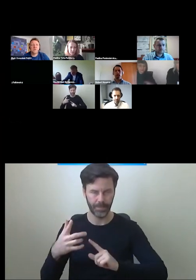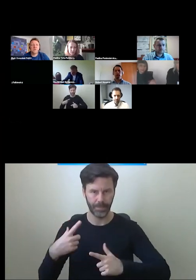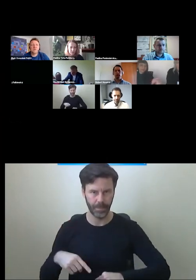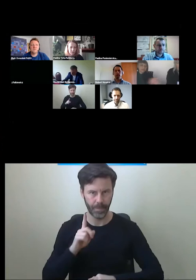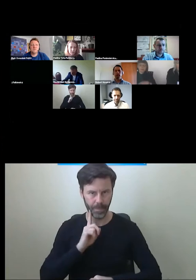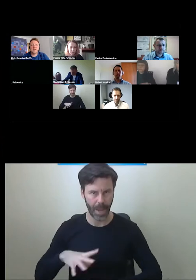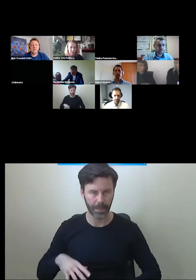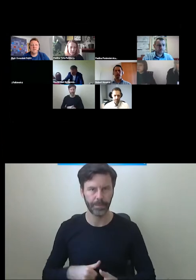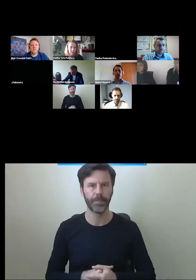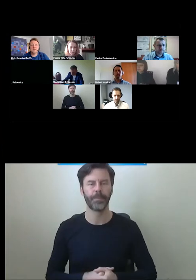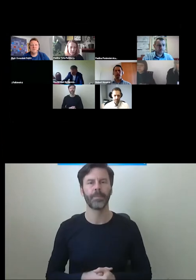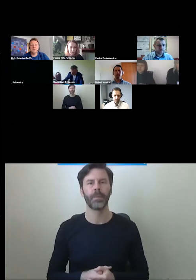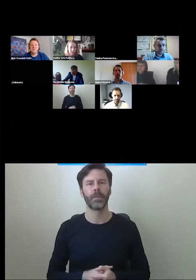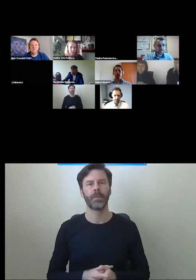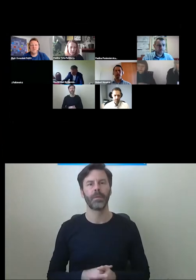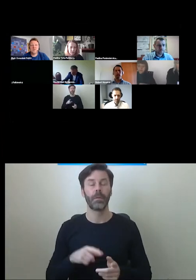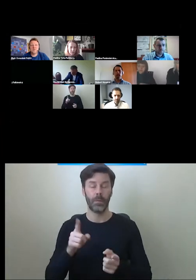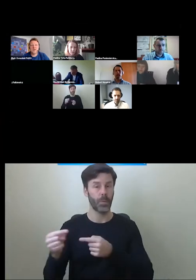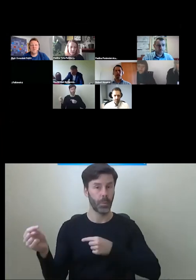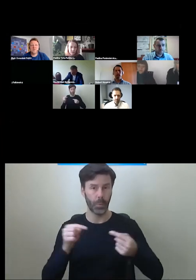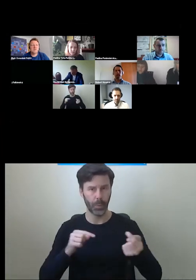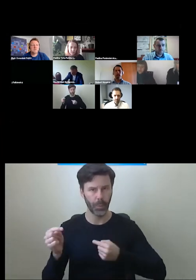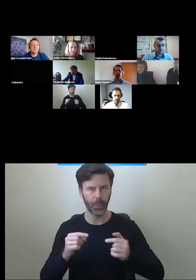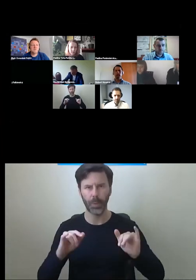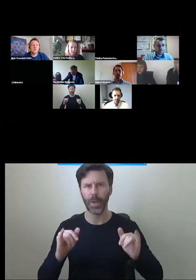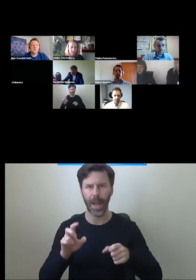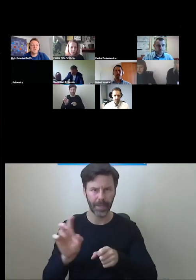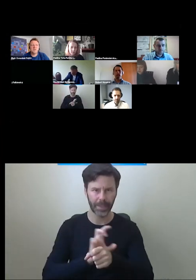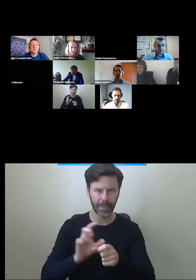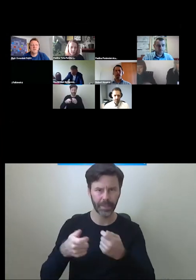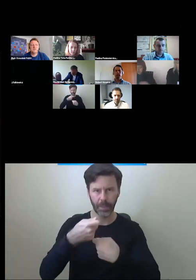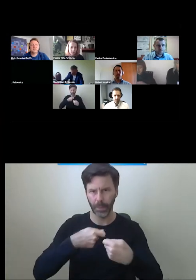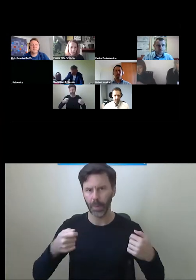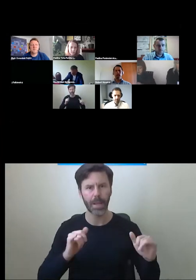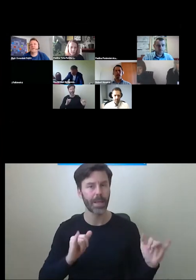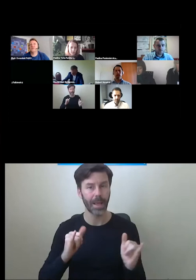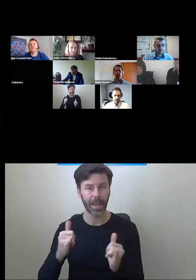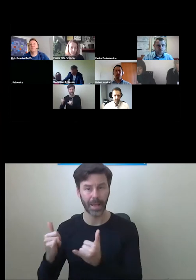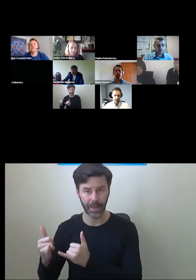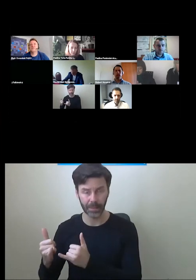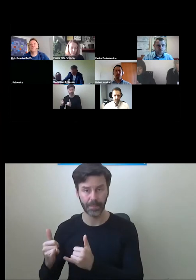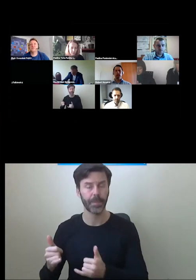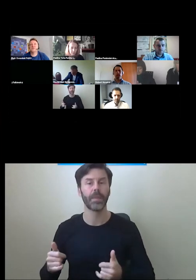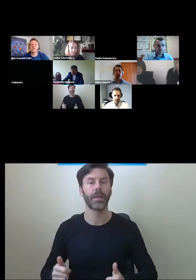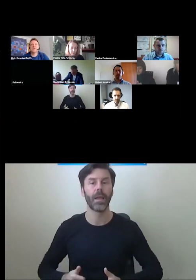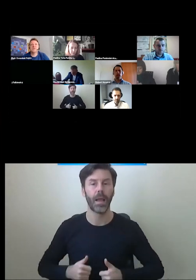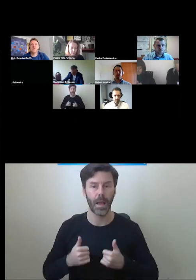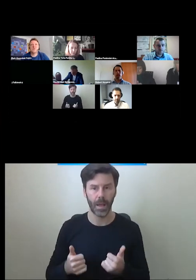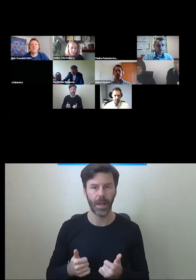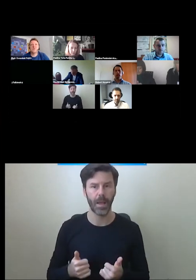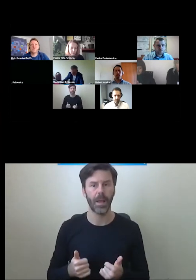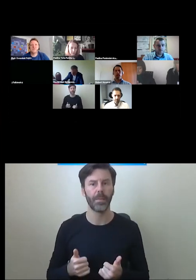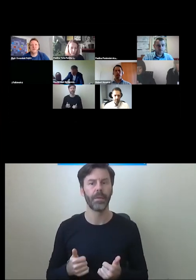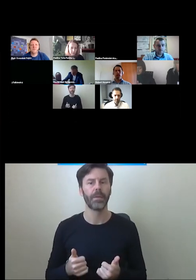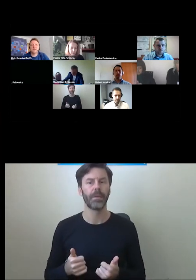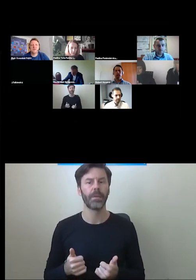o rozwiązaniach technicznych, o rozwiązaniach organizacyjnych. Tutaj też, żeby nie zostać tylko